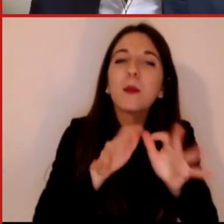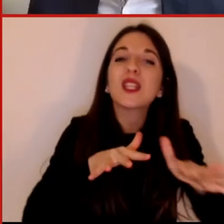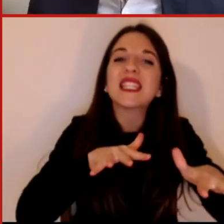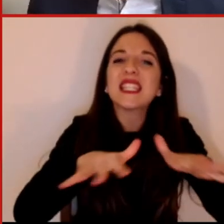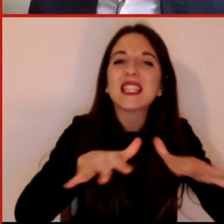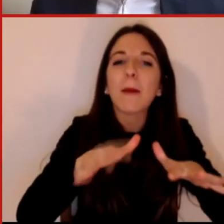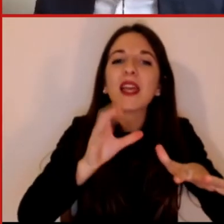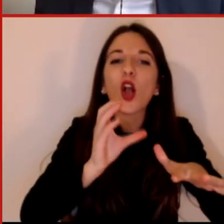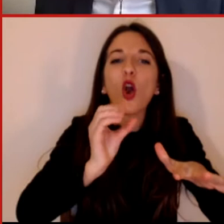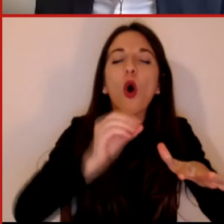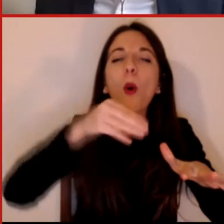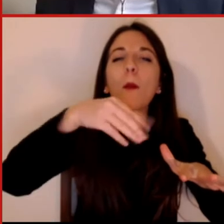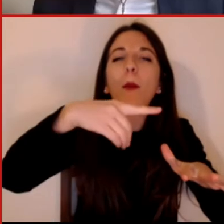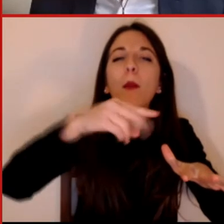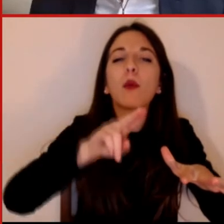con le loro